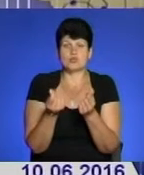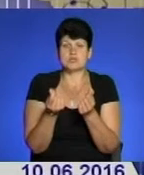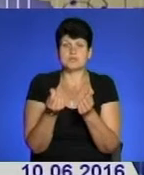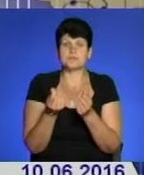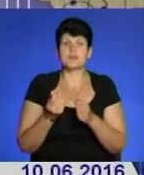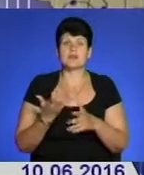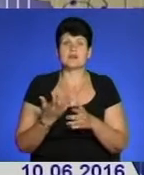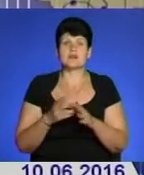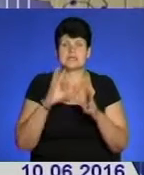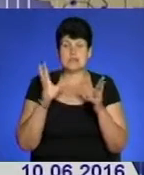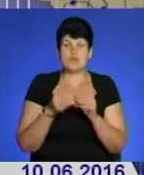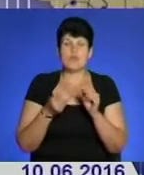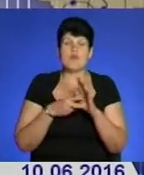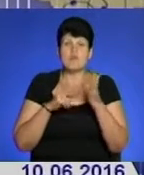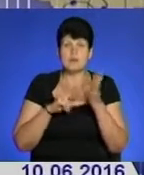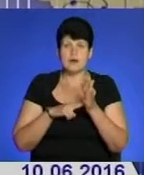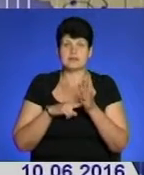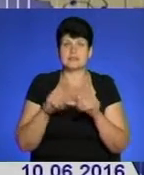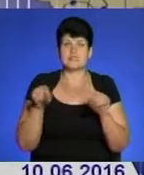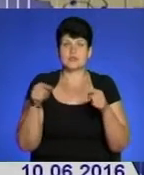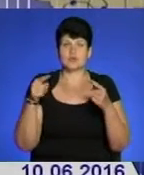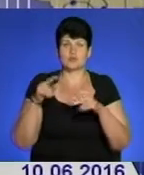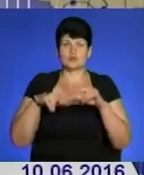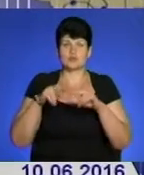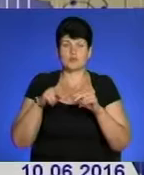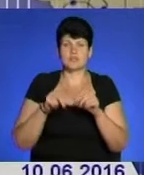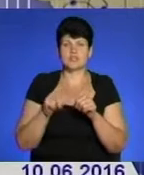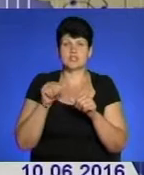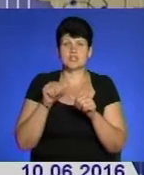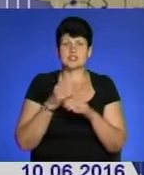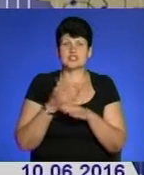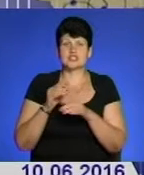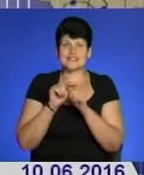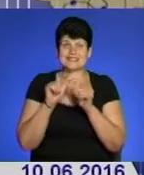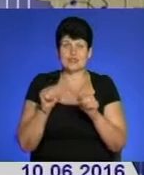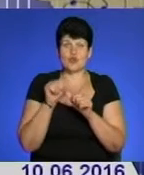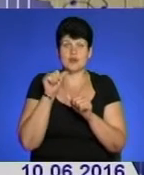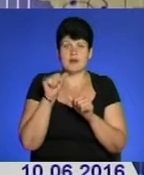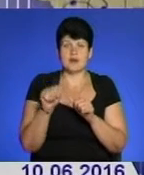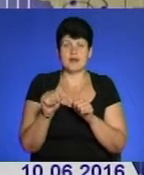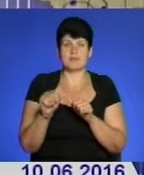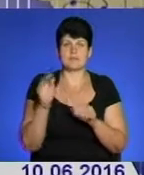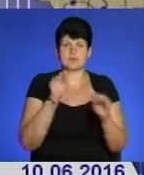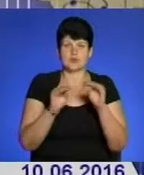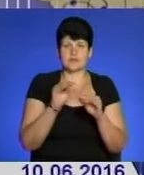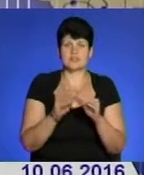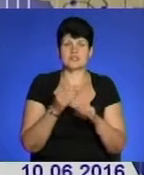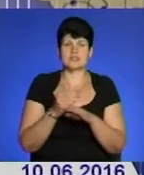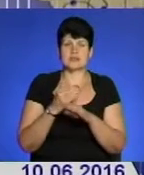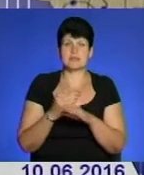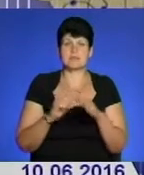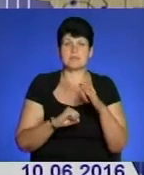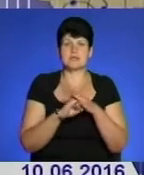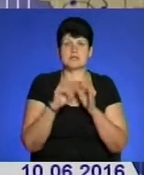Загалом, у планах обласної влади відновлення та відбудова частин у Кремльці, також облаштування військової частини на базі